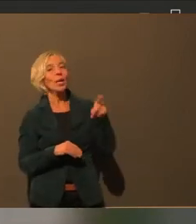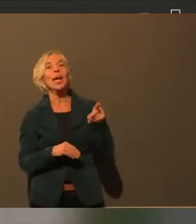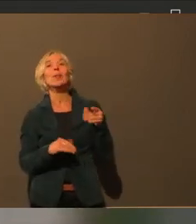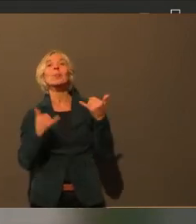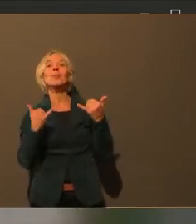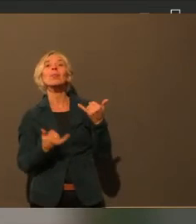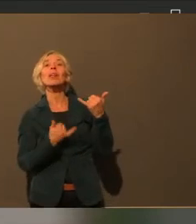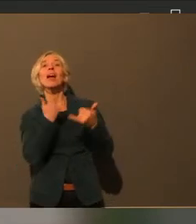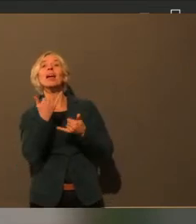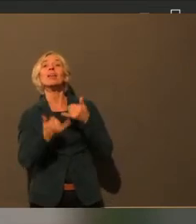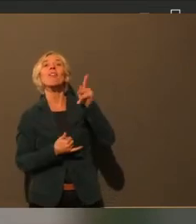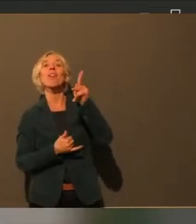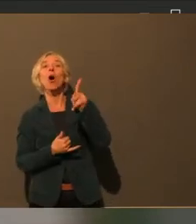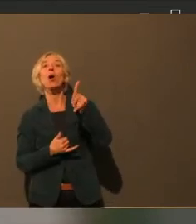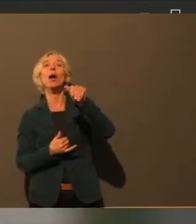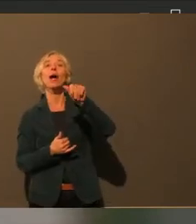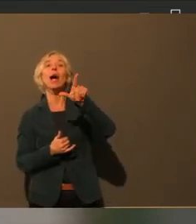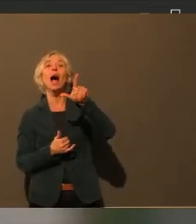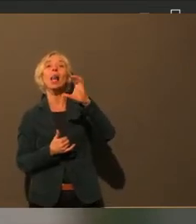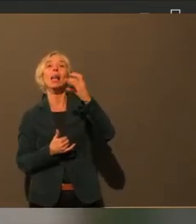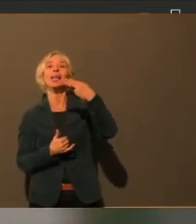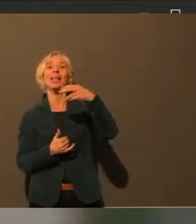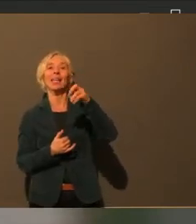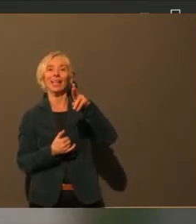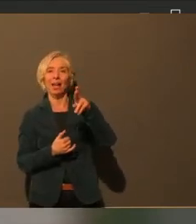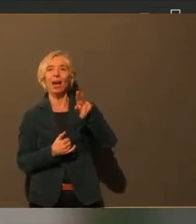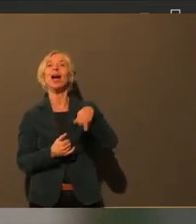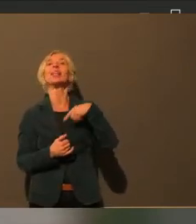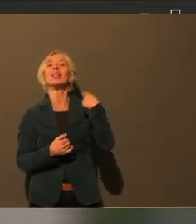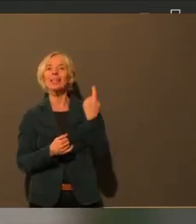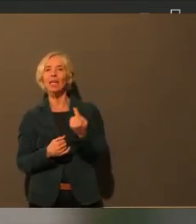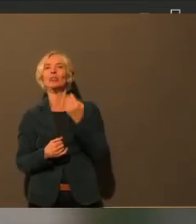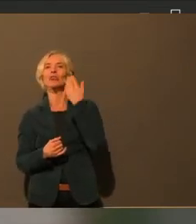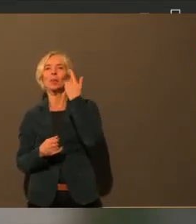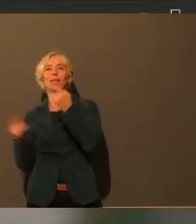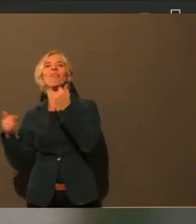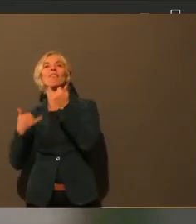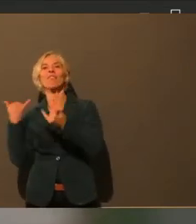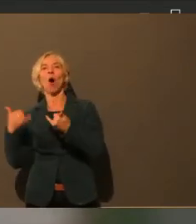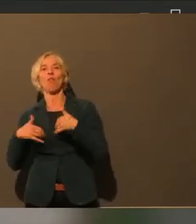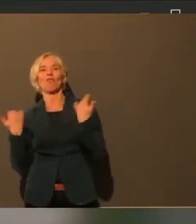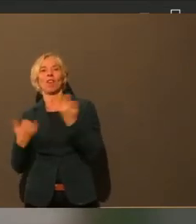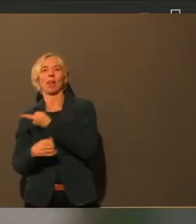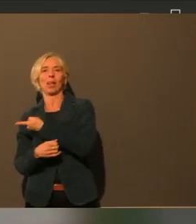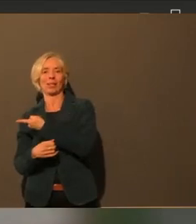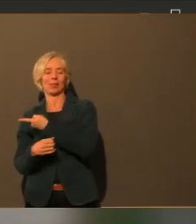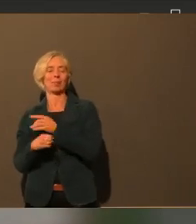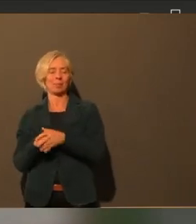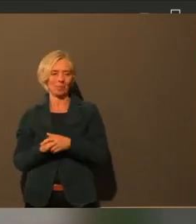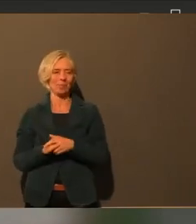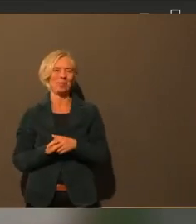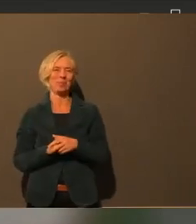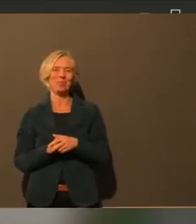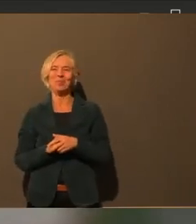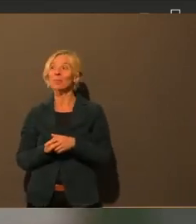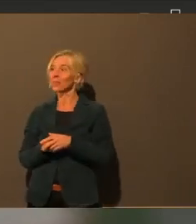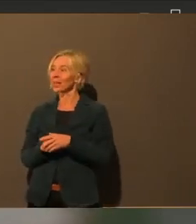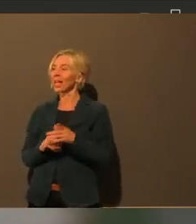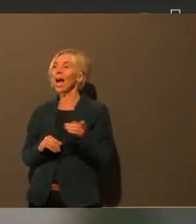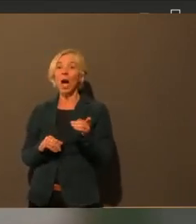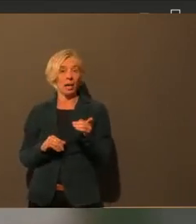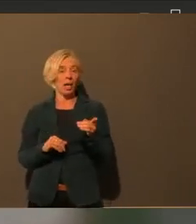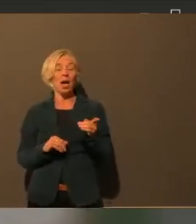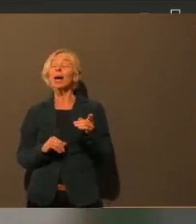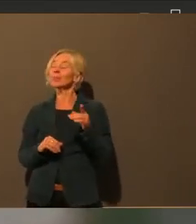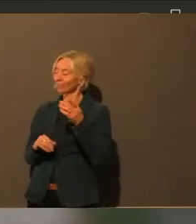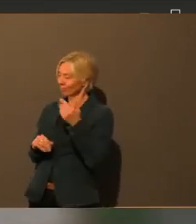Frau Kalcher und dann würde ich mal an die Martina Wild übergeben, wenn die Frau Kalcher auch eine Schulfrage hat. Ja, ich habe eine Schulfrage. Mir betrifft